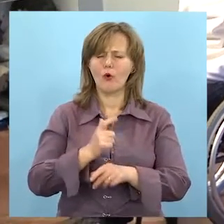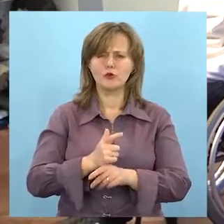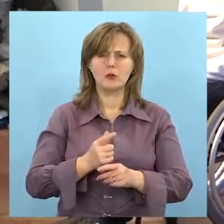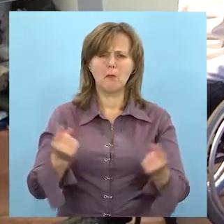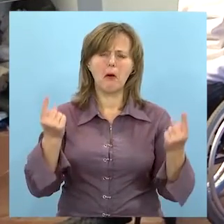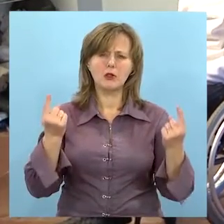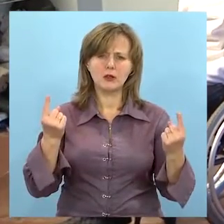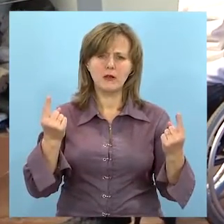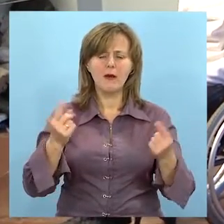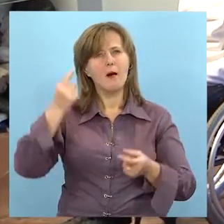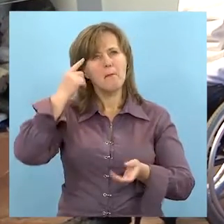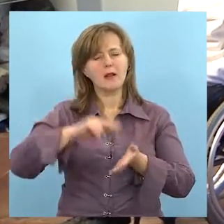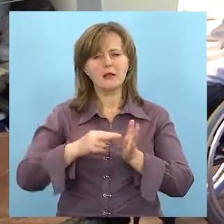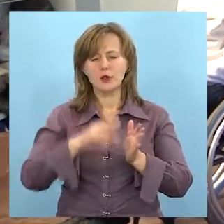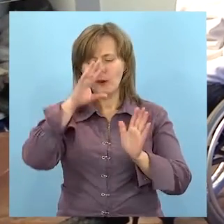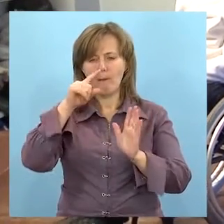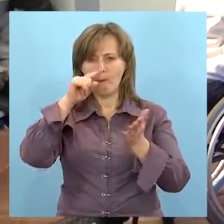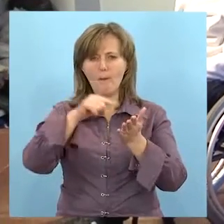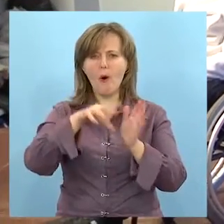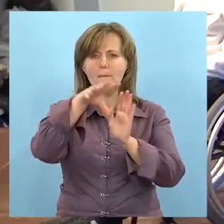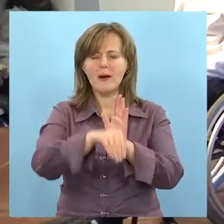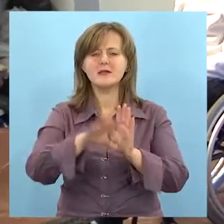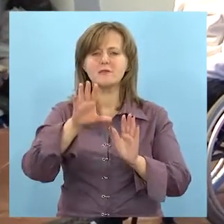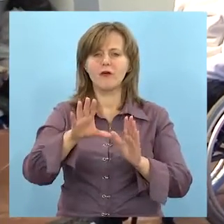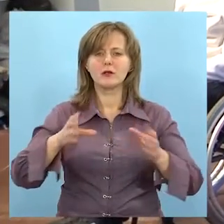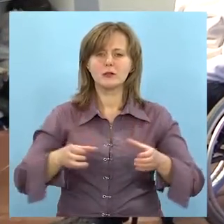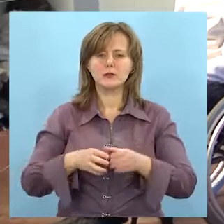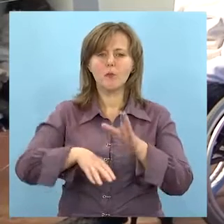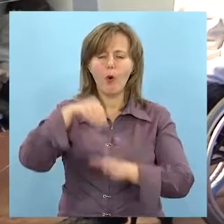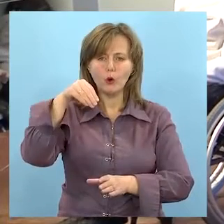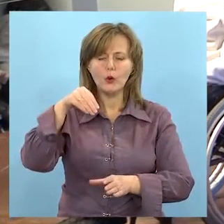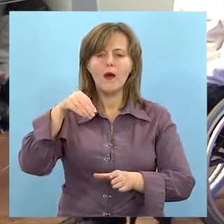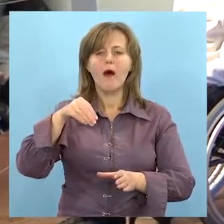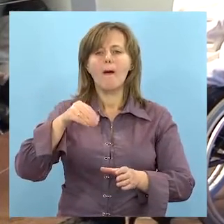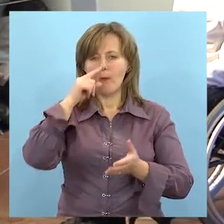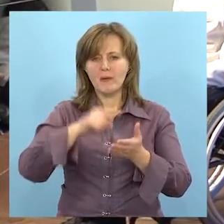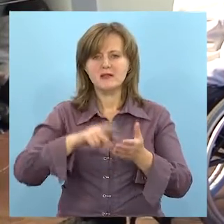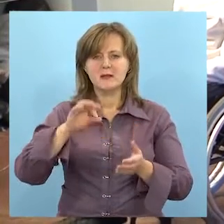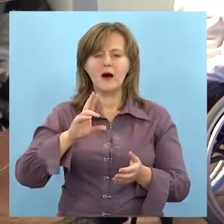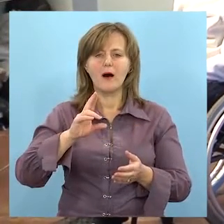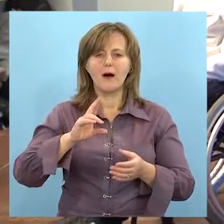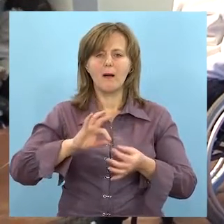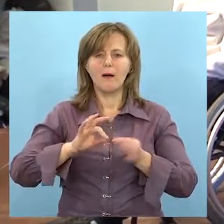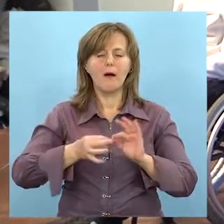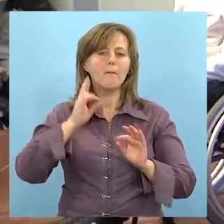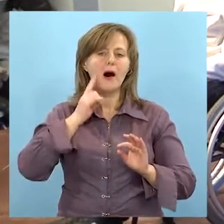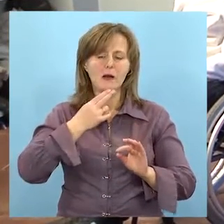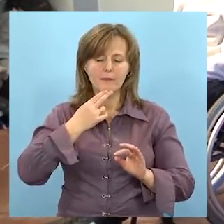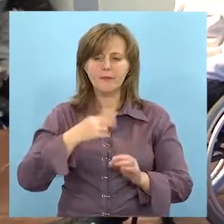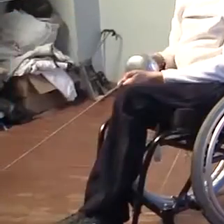років. Плани дуже великі. Планую потрапити в збору, поїхати на паралімпіаду, ну,